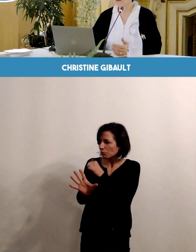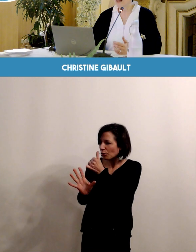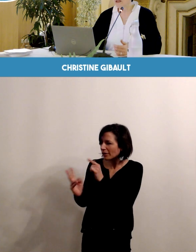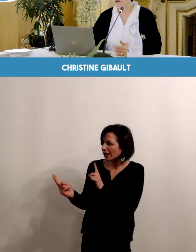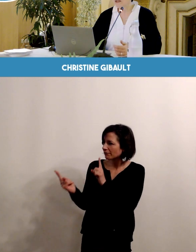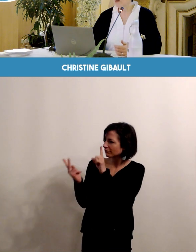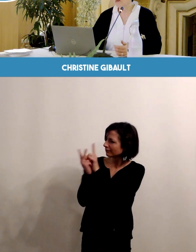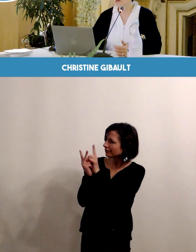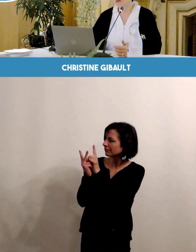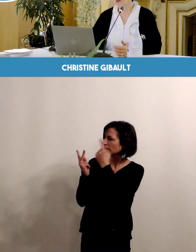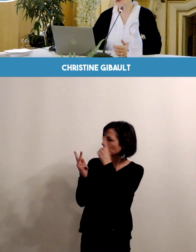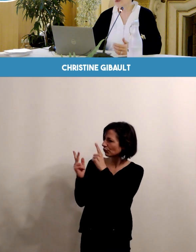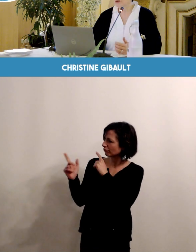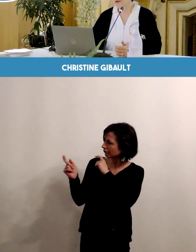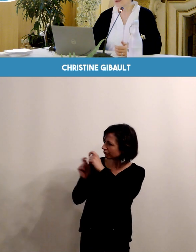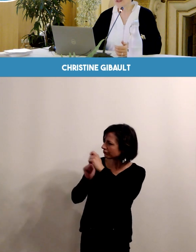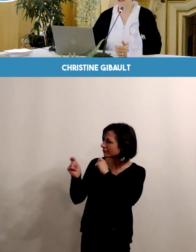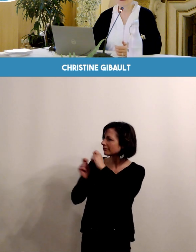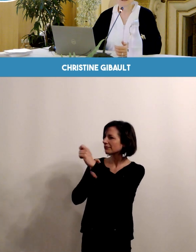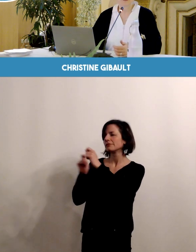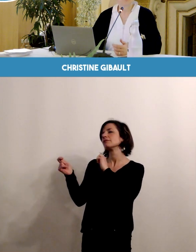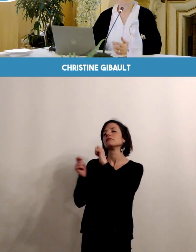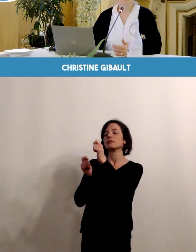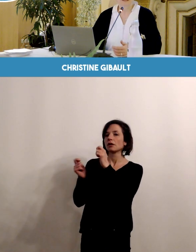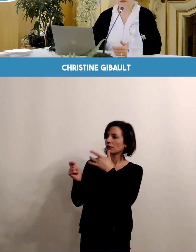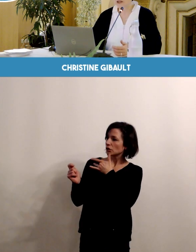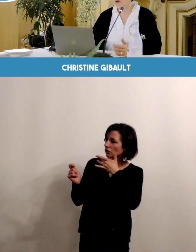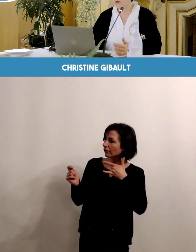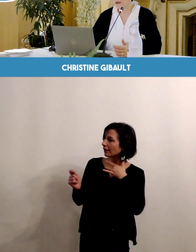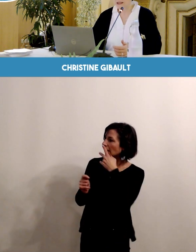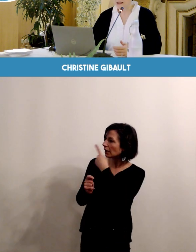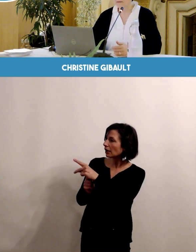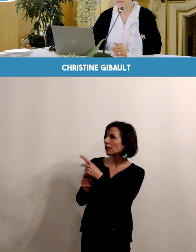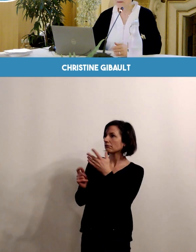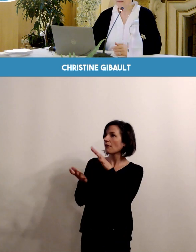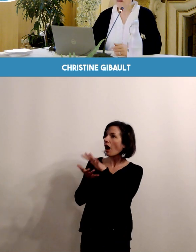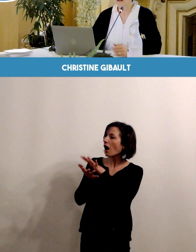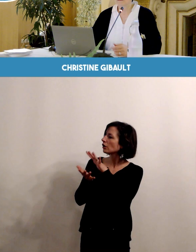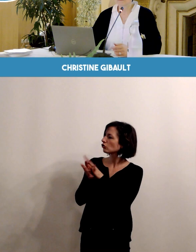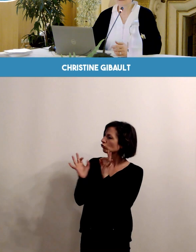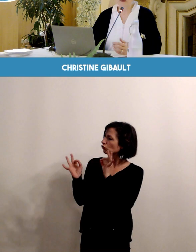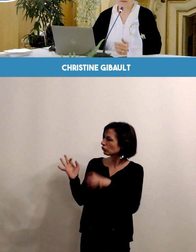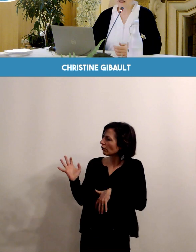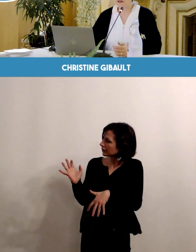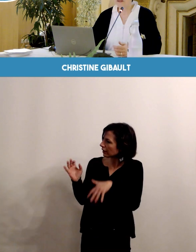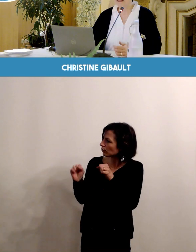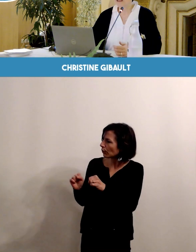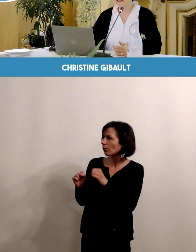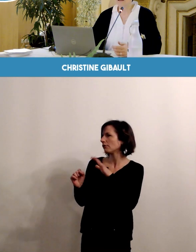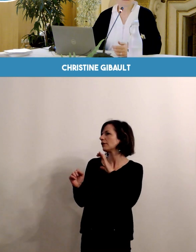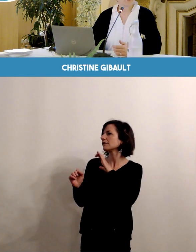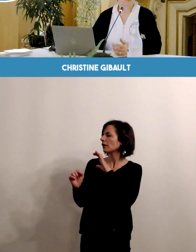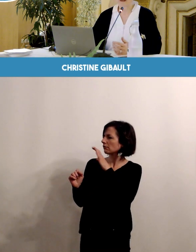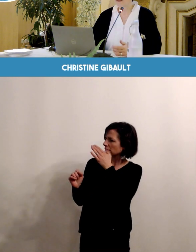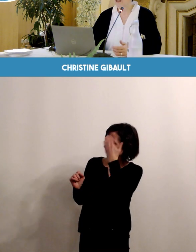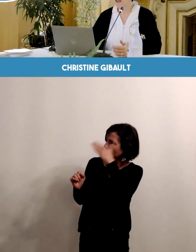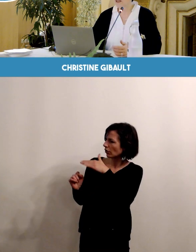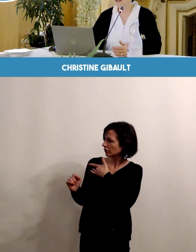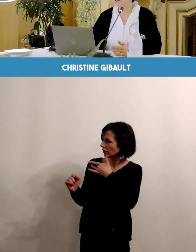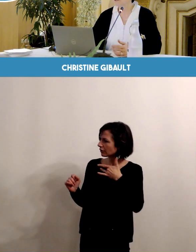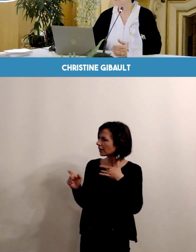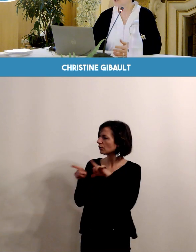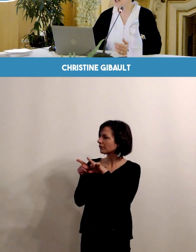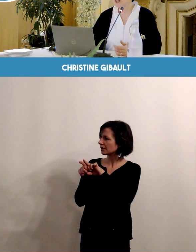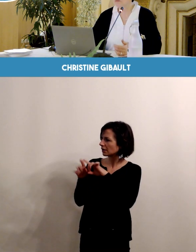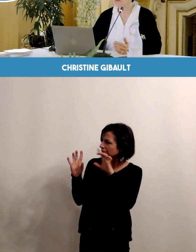maintien ou l'amélioration de votre santé, vous qui êtes en âge de procréer. Ça permet d'épister, de prévenir